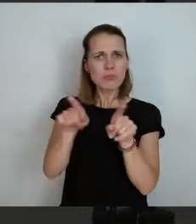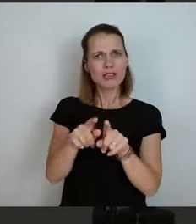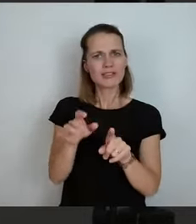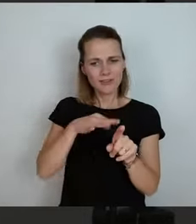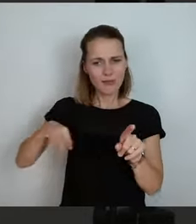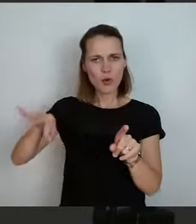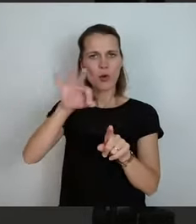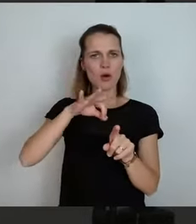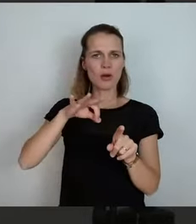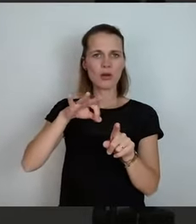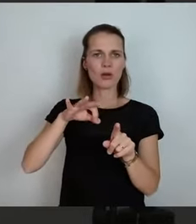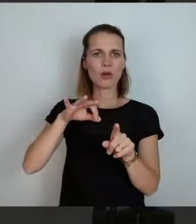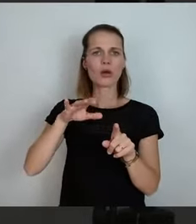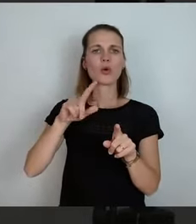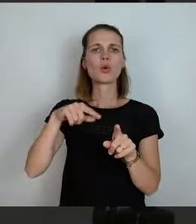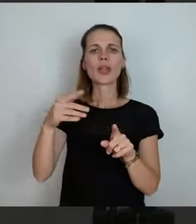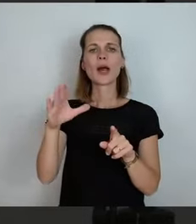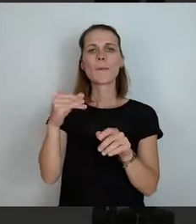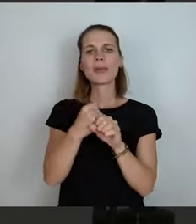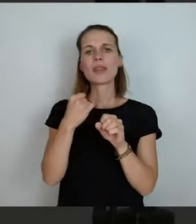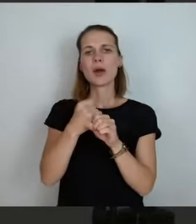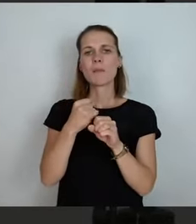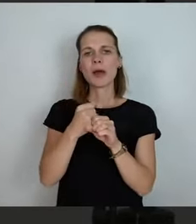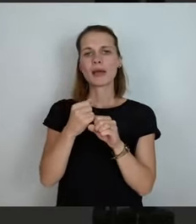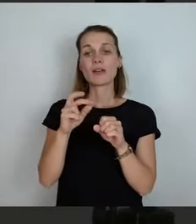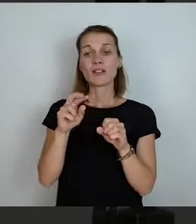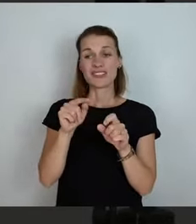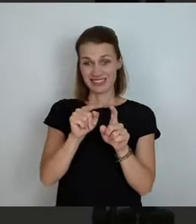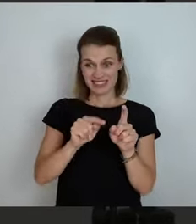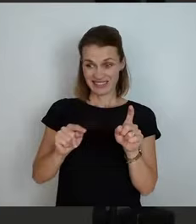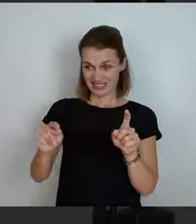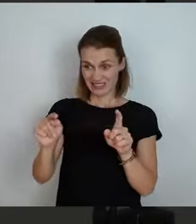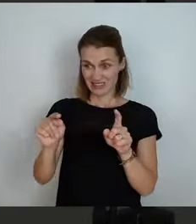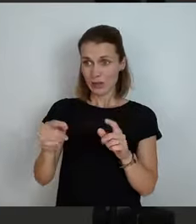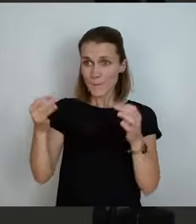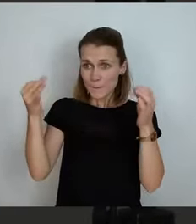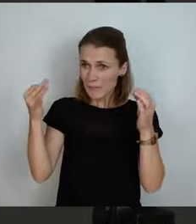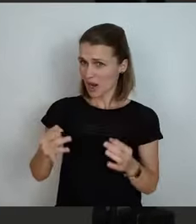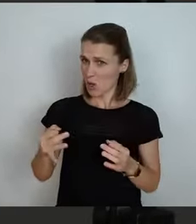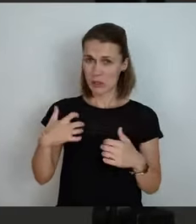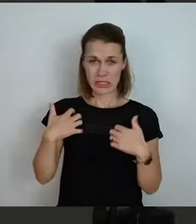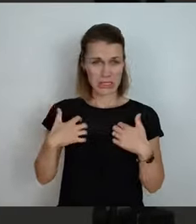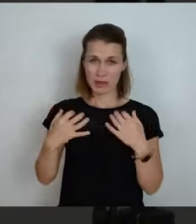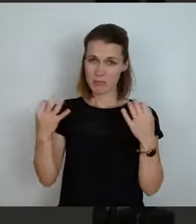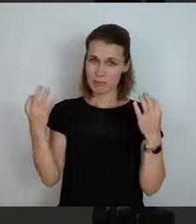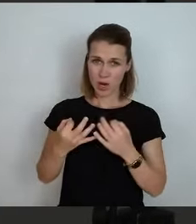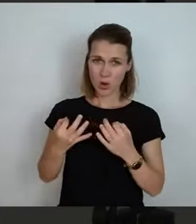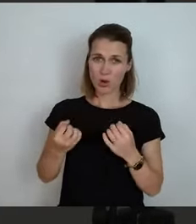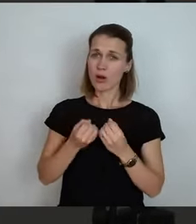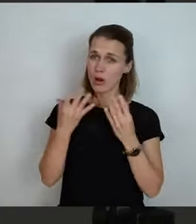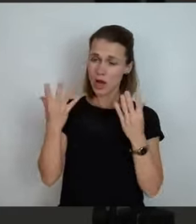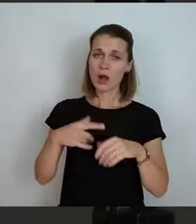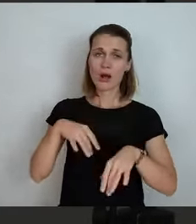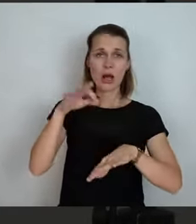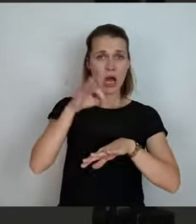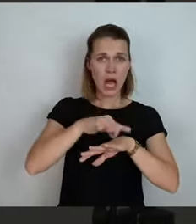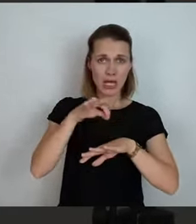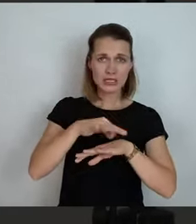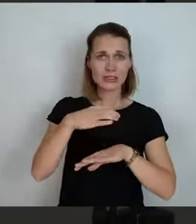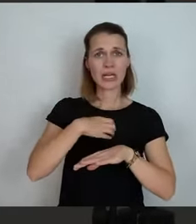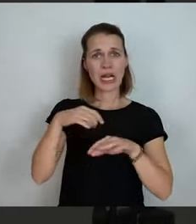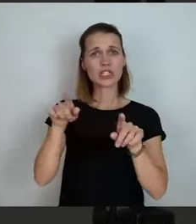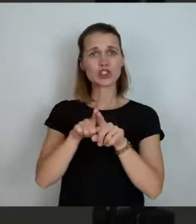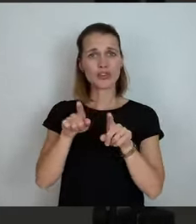auch die Mitarbeiterinnen und Mitarbeiter, die wir dringend brauchen, das sind am Ende natürlich in erster Linie zunächst erstmal Ärzte und das